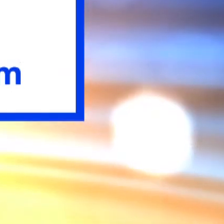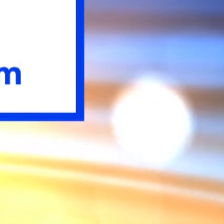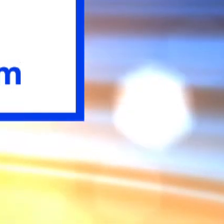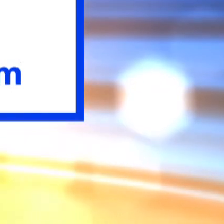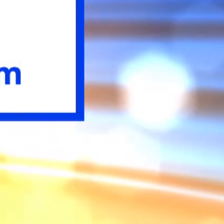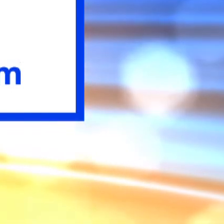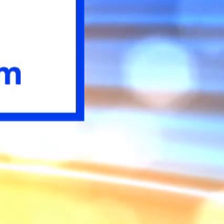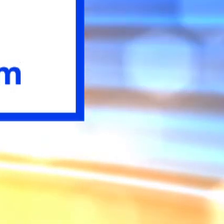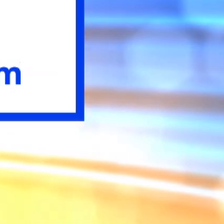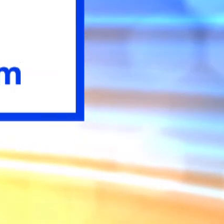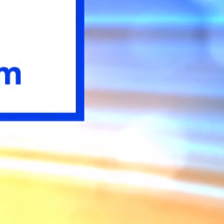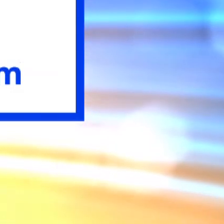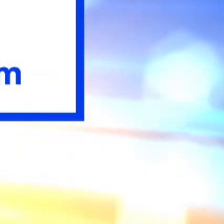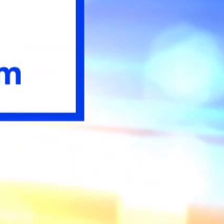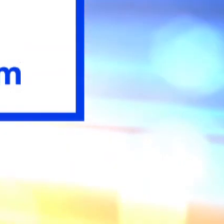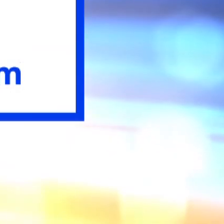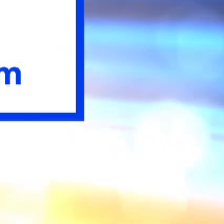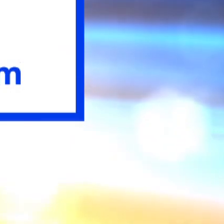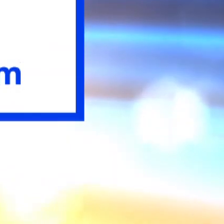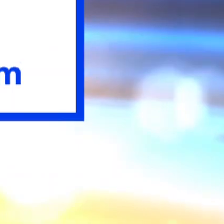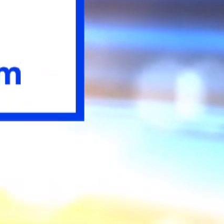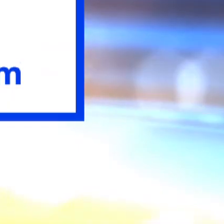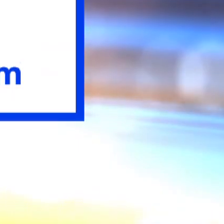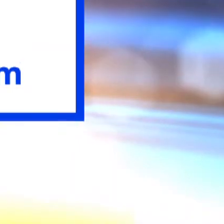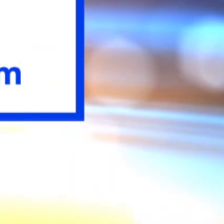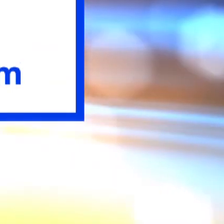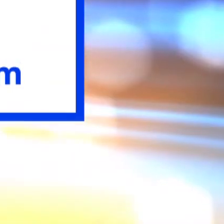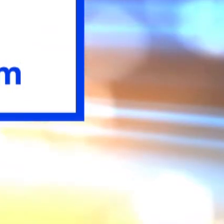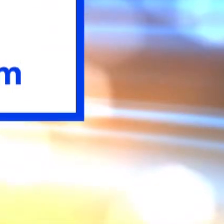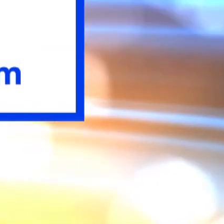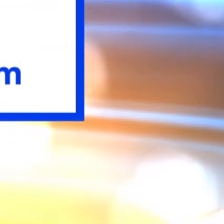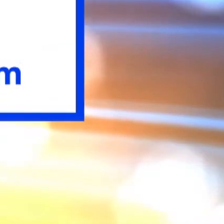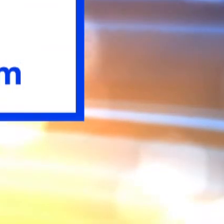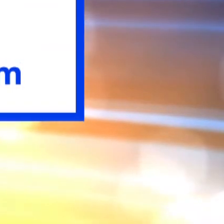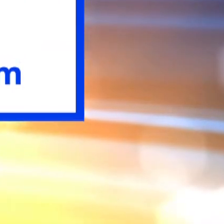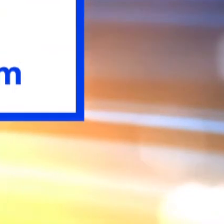televizijoje video nuoma. Žiūrėkite jums patogiu metu arba tiesiogiai internete. Žiūrėkite arba tiesiogiai.